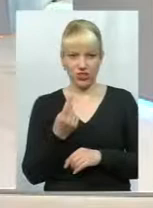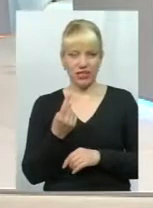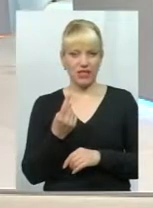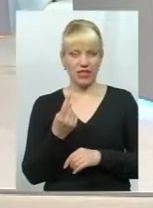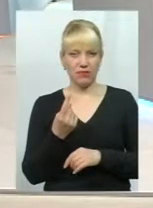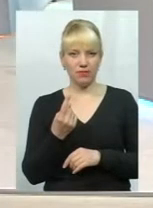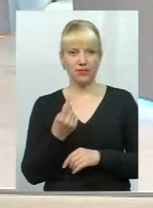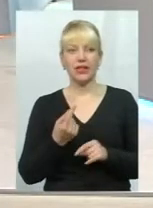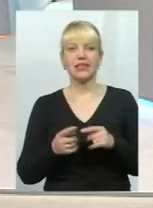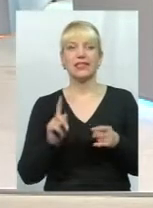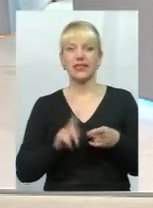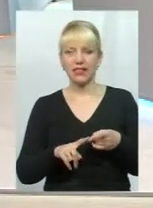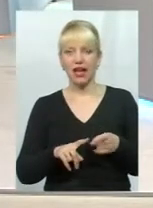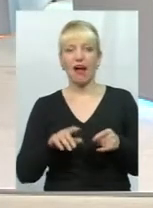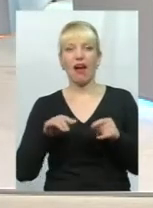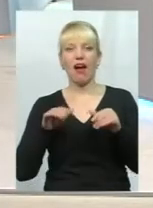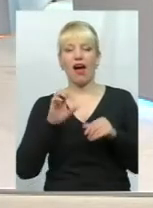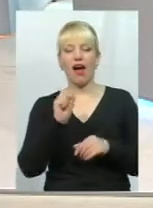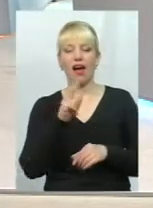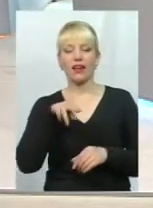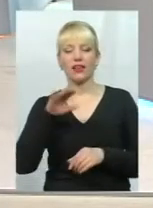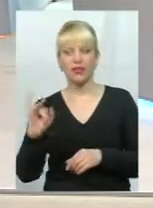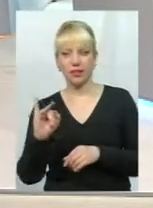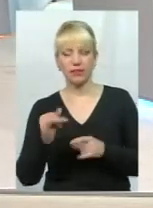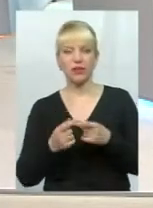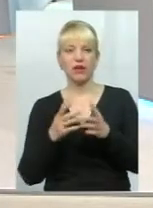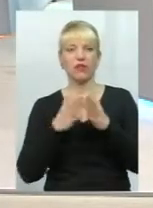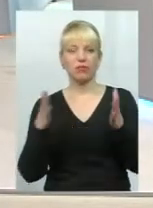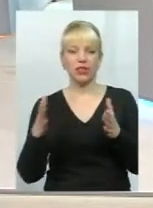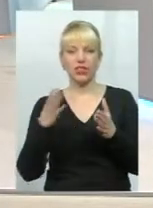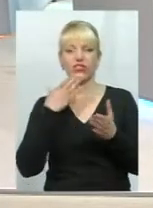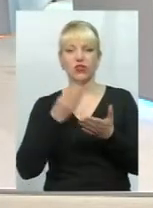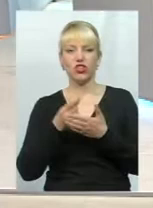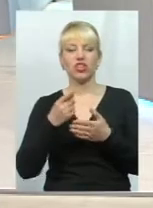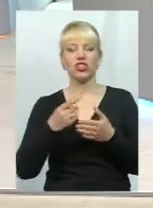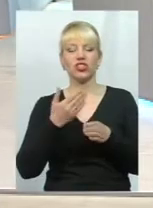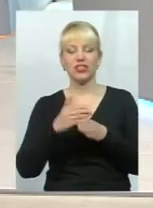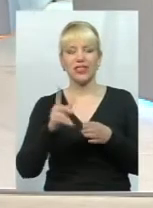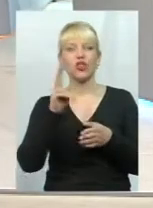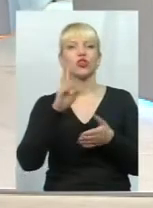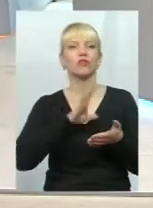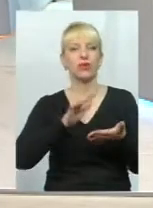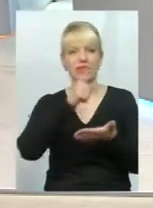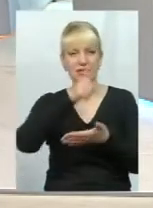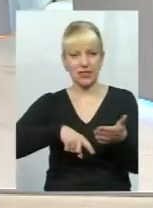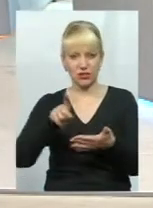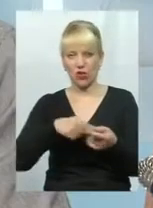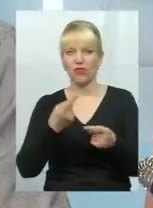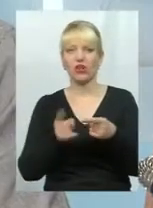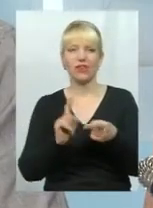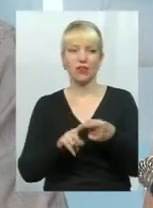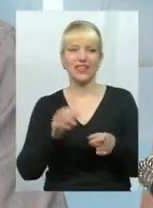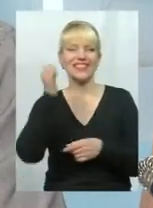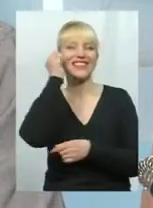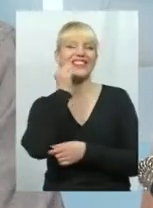ці акти в більшій частині свої скасовані акти, в більшій частині свої вони були старих